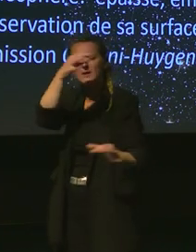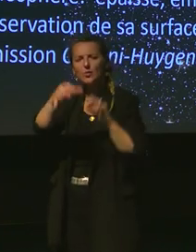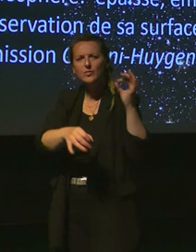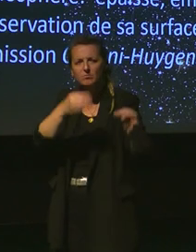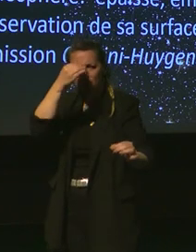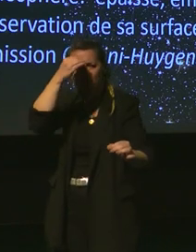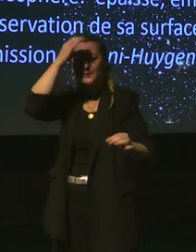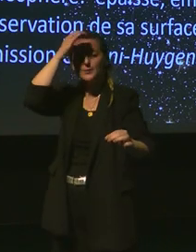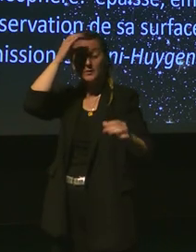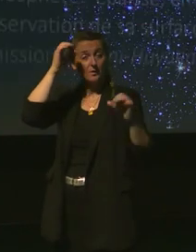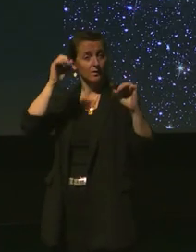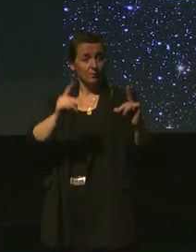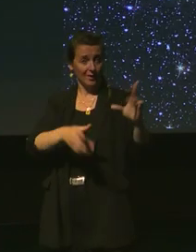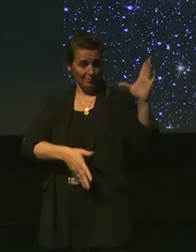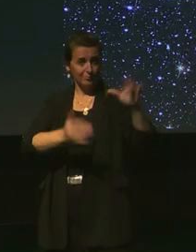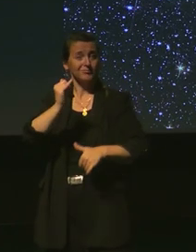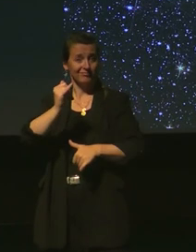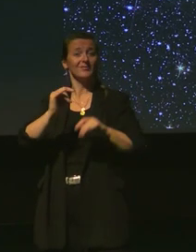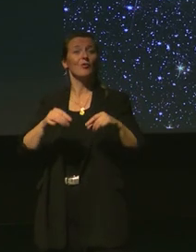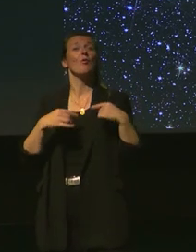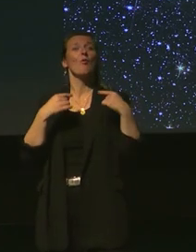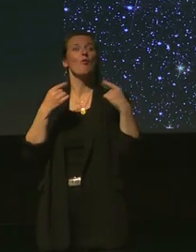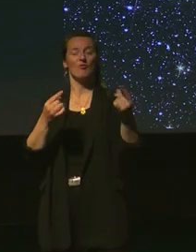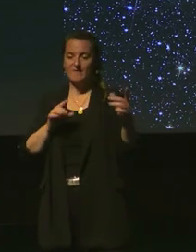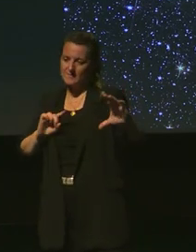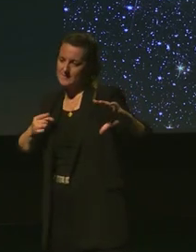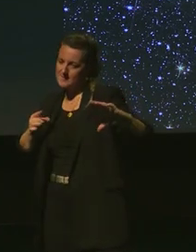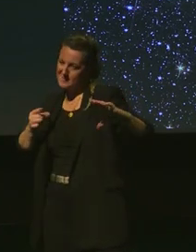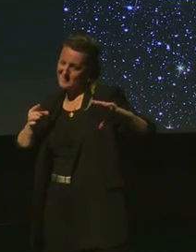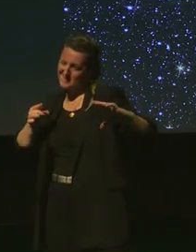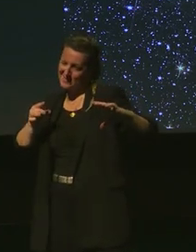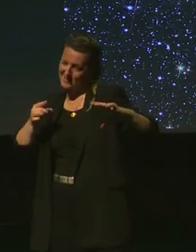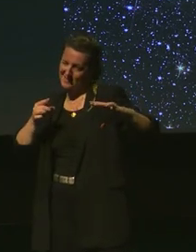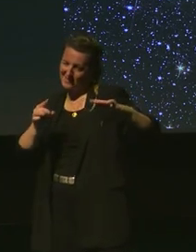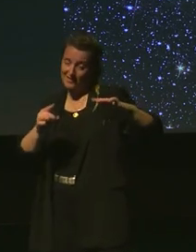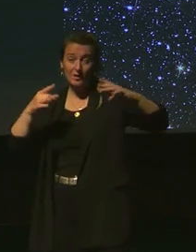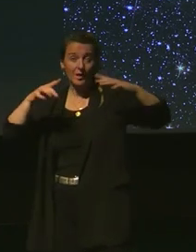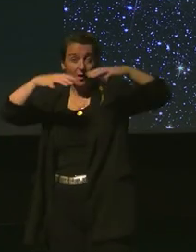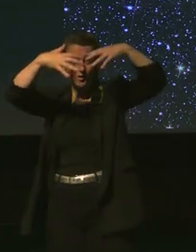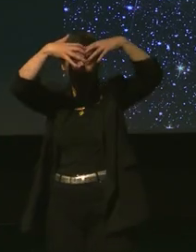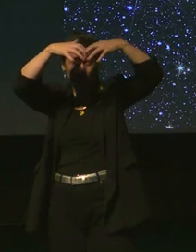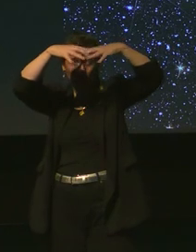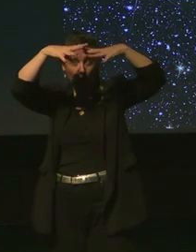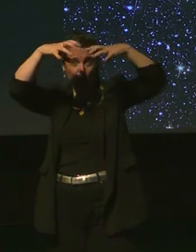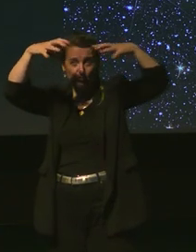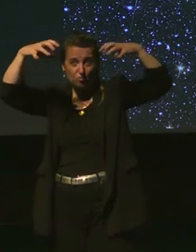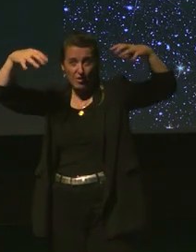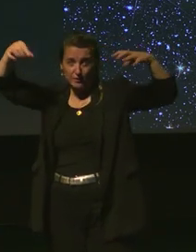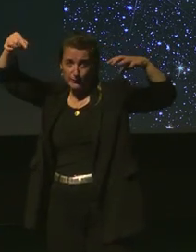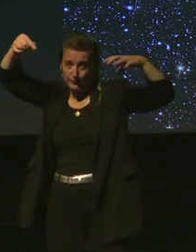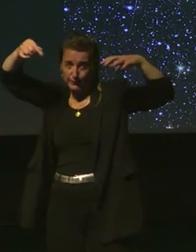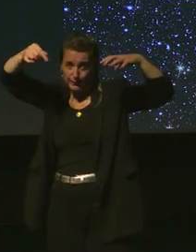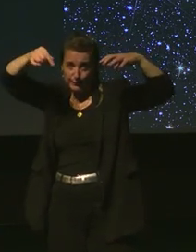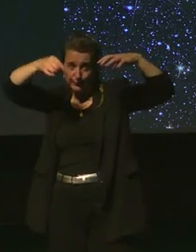et bien écoutez on va d'aller et on va traverser les pescots et l'huageuse deux ou euros ont